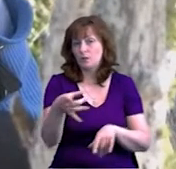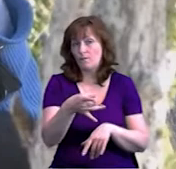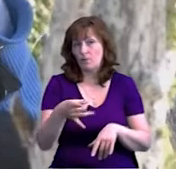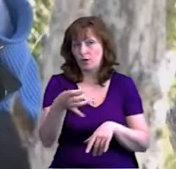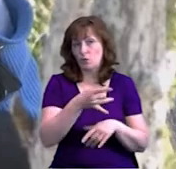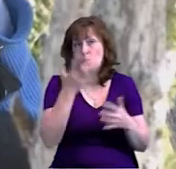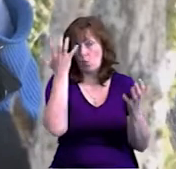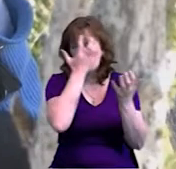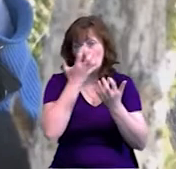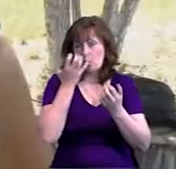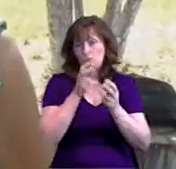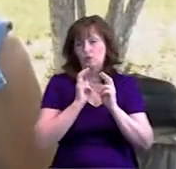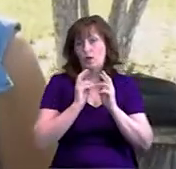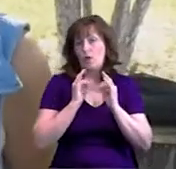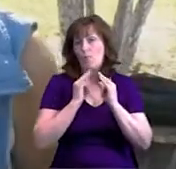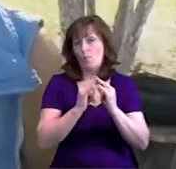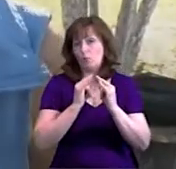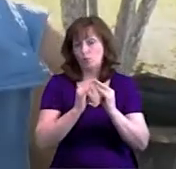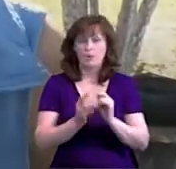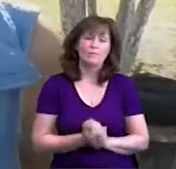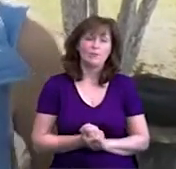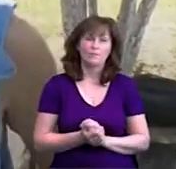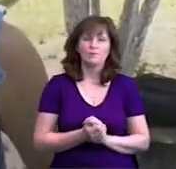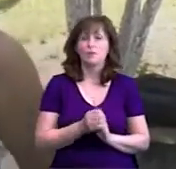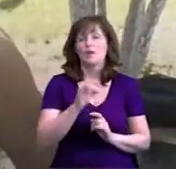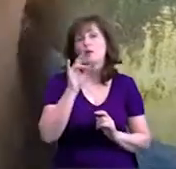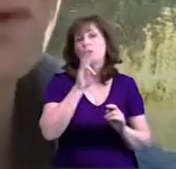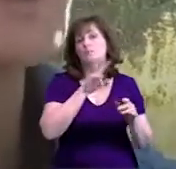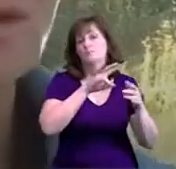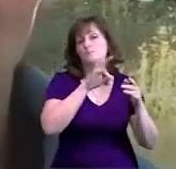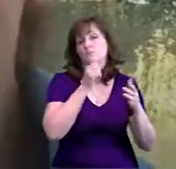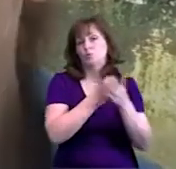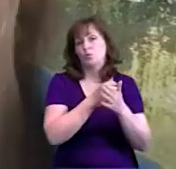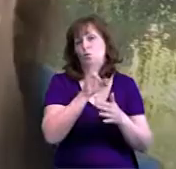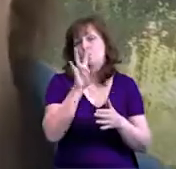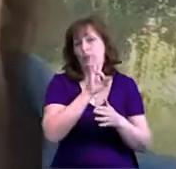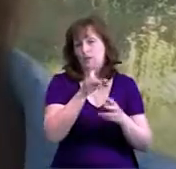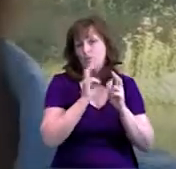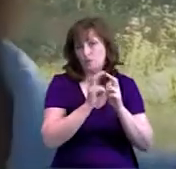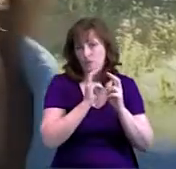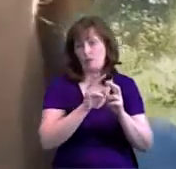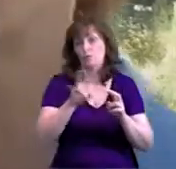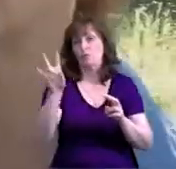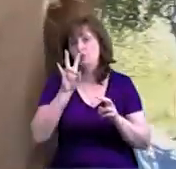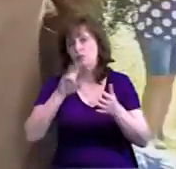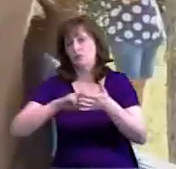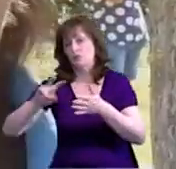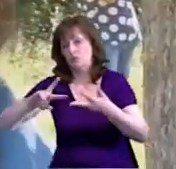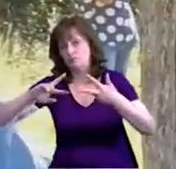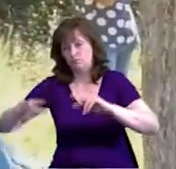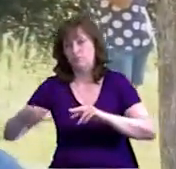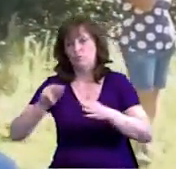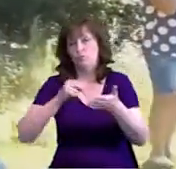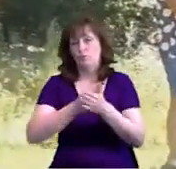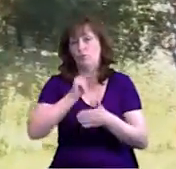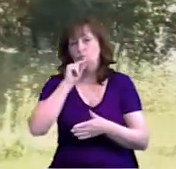їхали вночі потягами. Донежина, а Снежина на Чернігова. Вечернім обратно будемо їхати. Прямо в Петрівку додому.